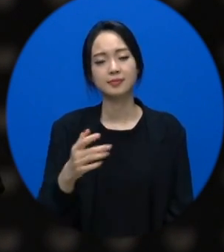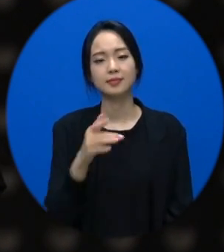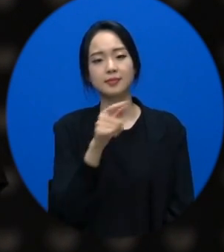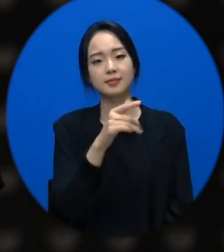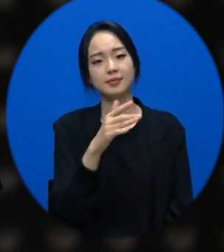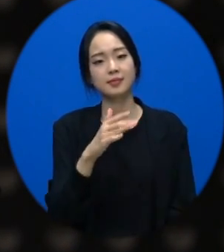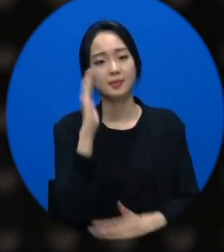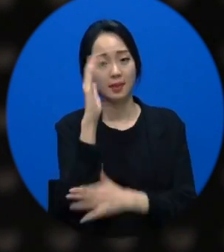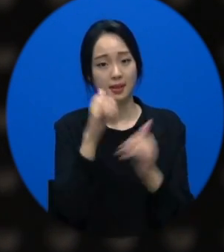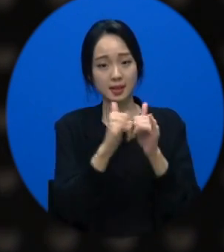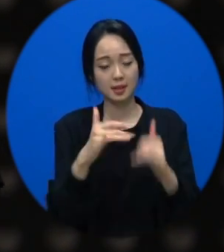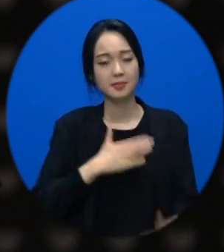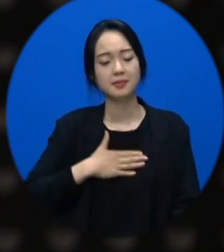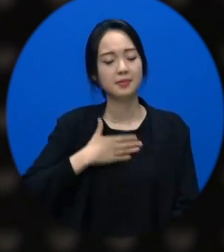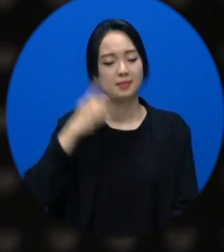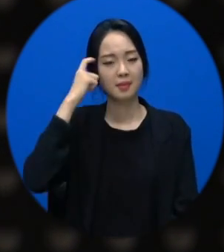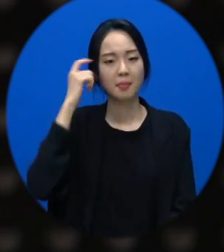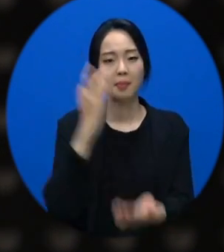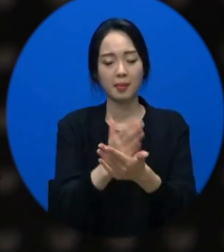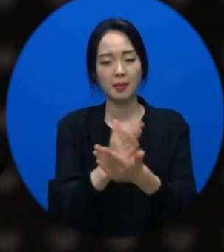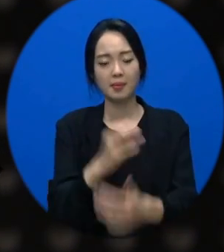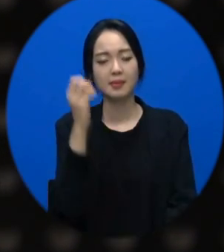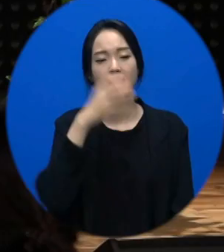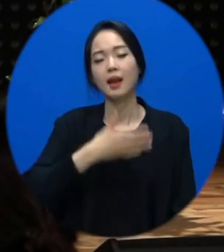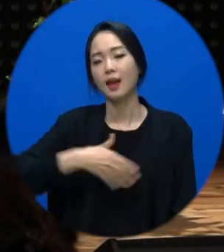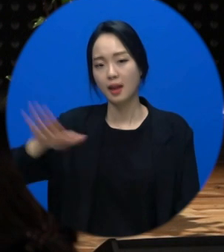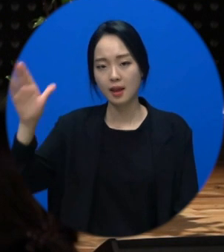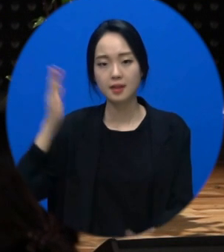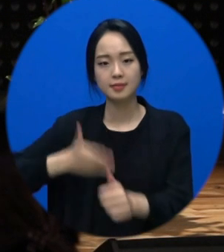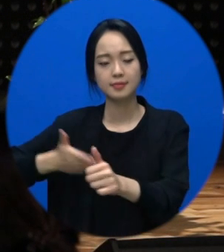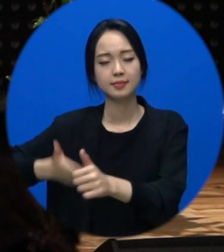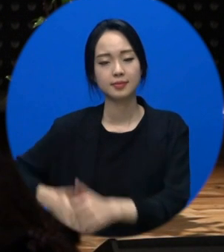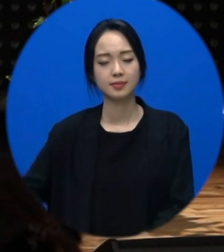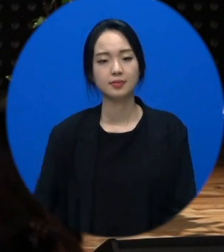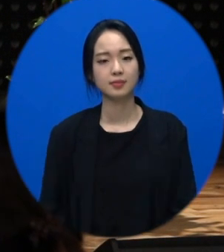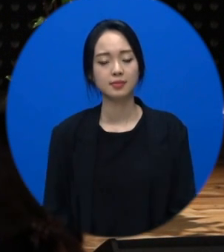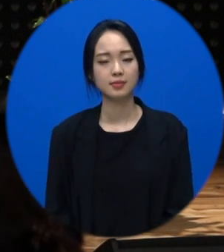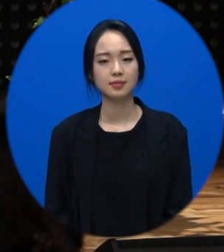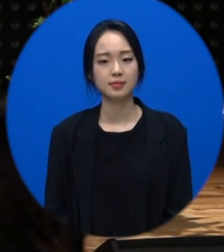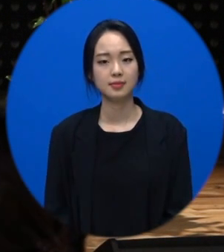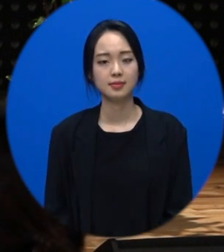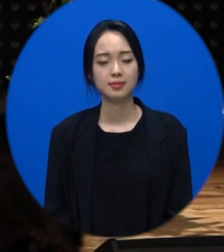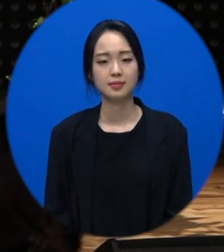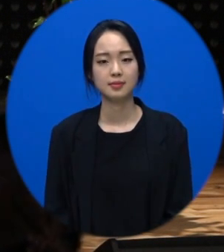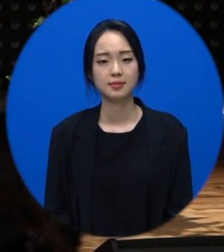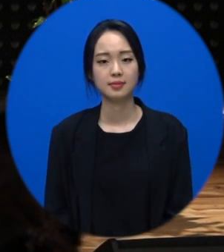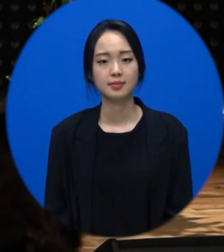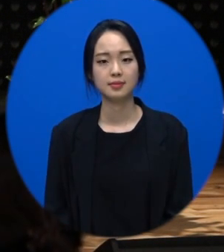내 시간 다 버려가면서 그러실 거예요. 나가세요. 그 나가서 상처받는 건 강사 몫이에요.